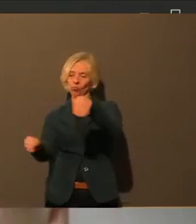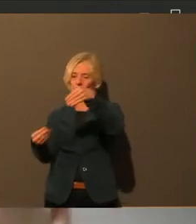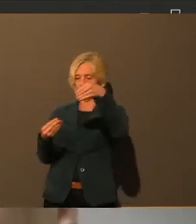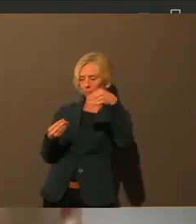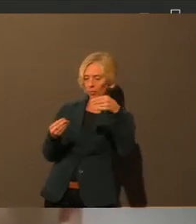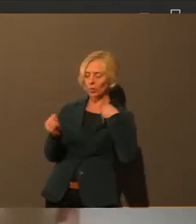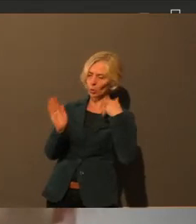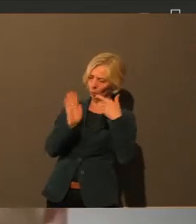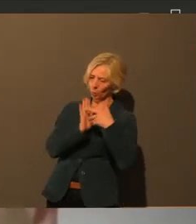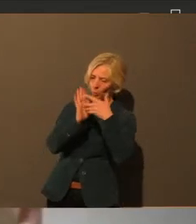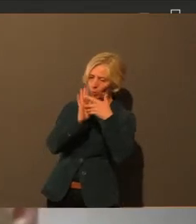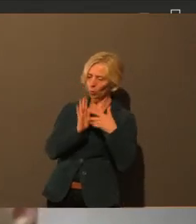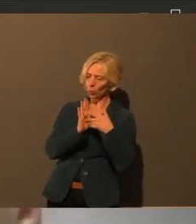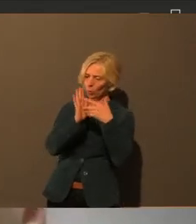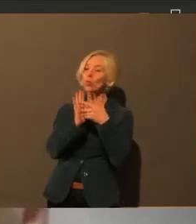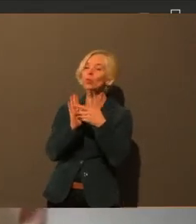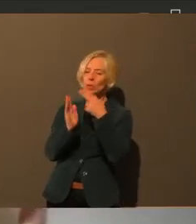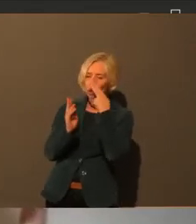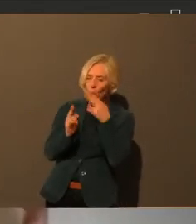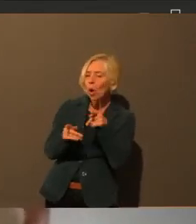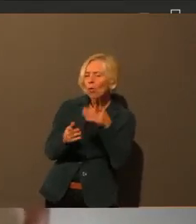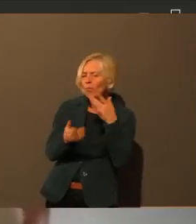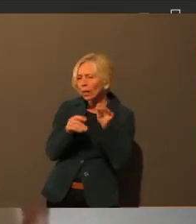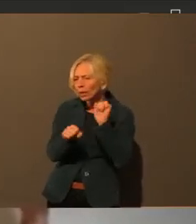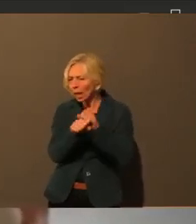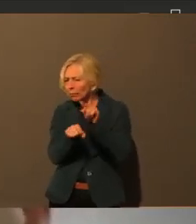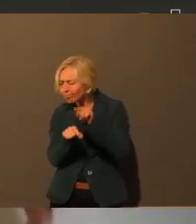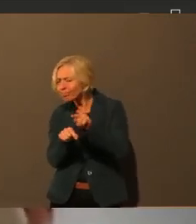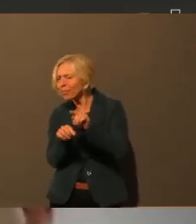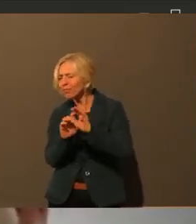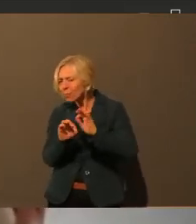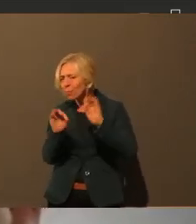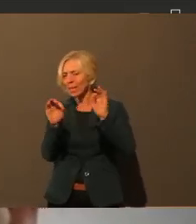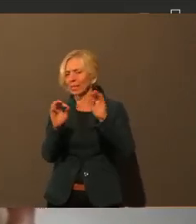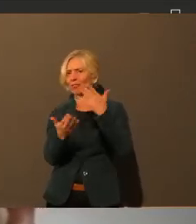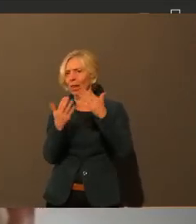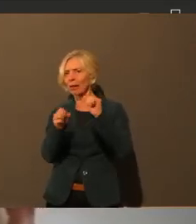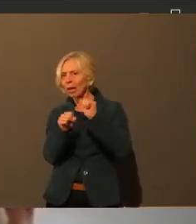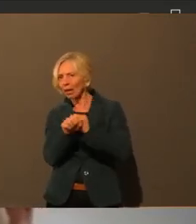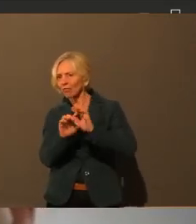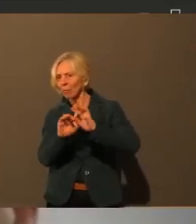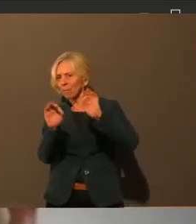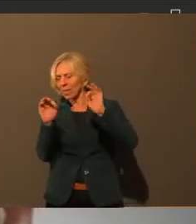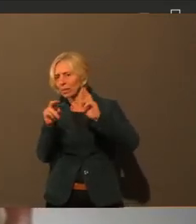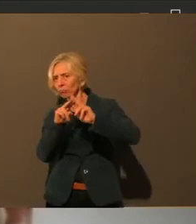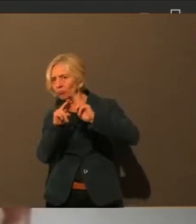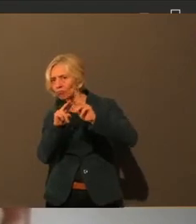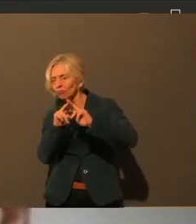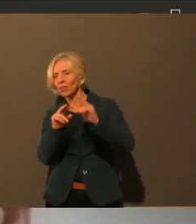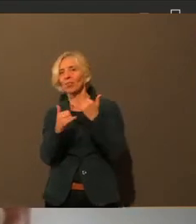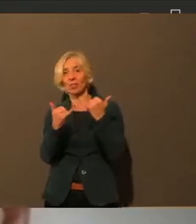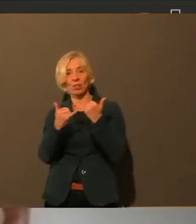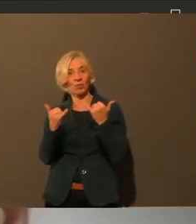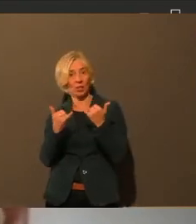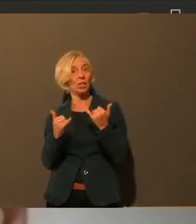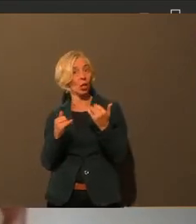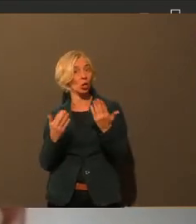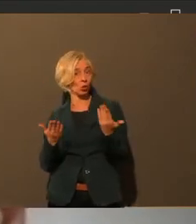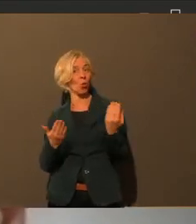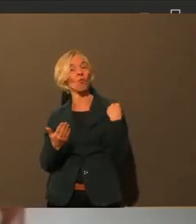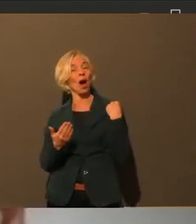optimiert, um wirklich da auch zu sensibilisieren. Denn tatsächlich war es so, dass im Sommer, so wie bei der